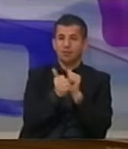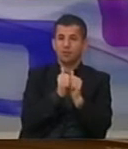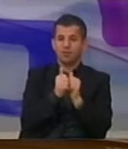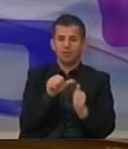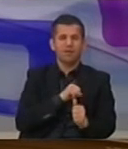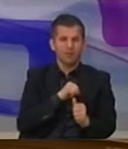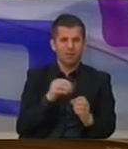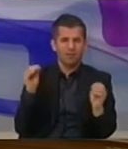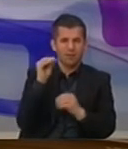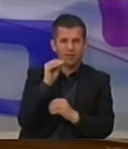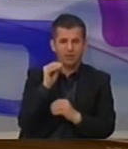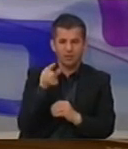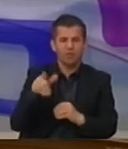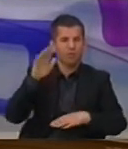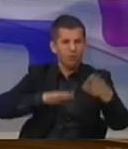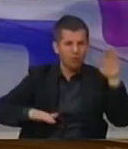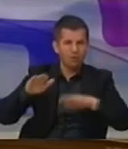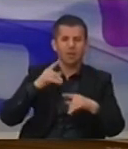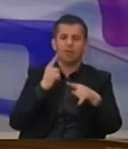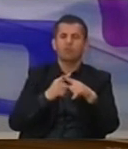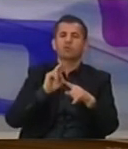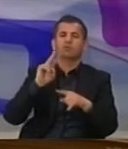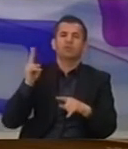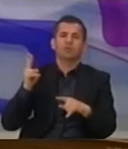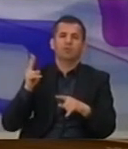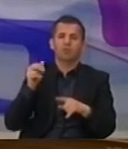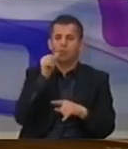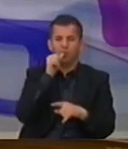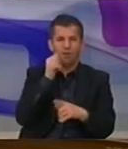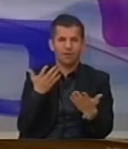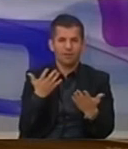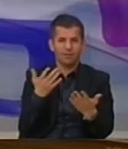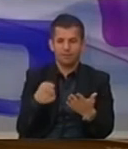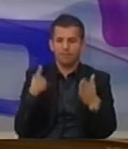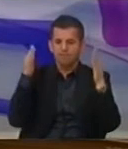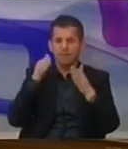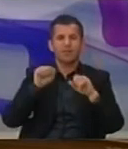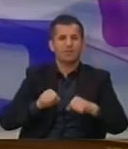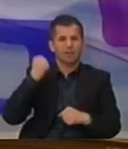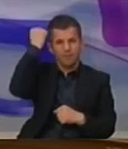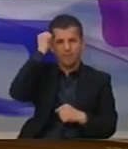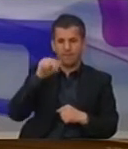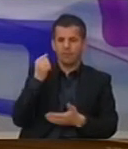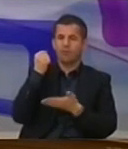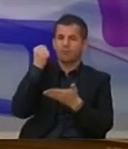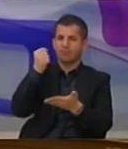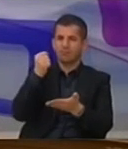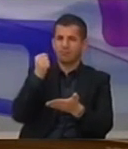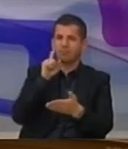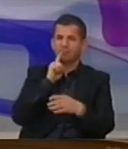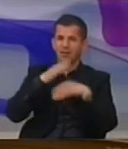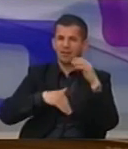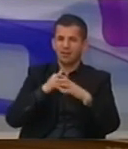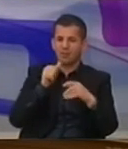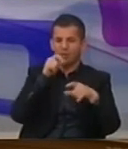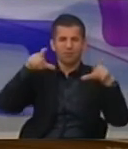interesim dhe talentë të shnoti dhe disiplinat të ndërshmet sportit nëjë. Në këtë rafë, severia Kosovës ka ndarë mjetë e financiare për ndërtimin